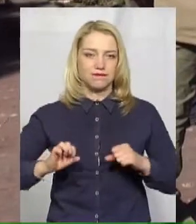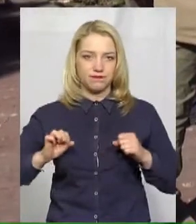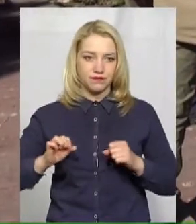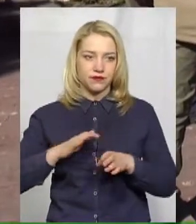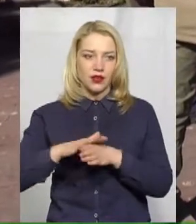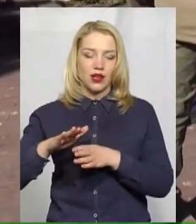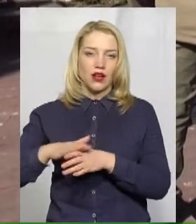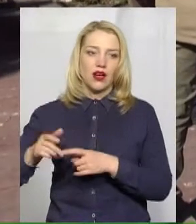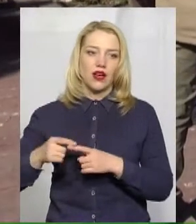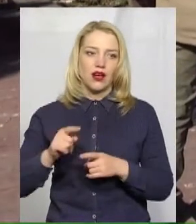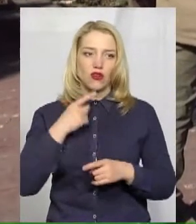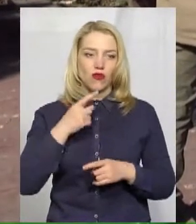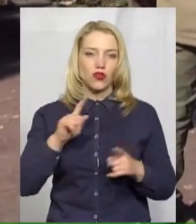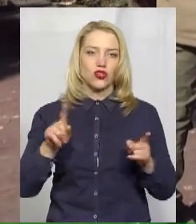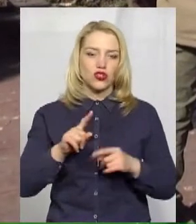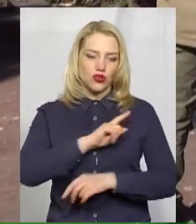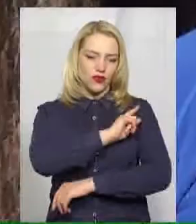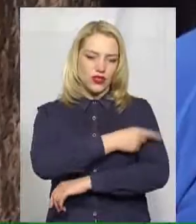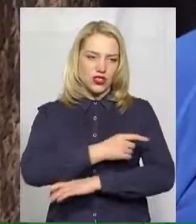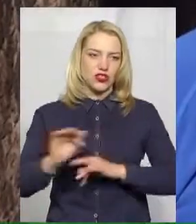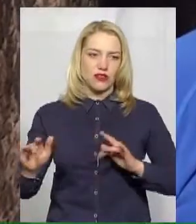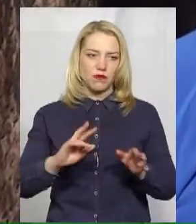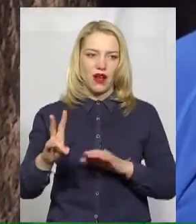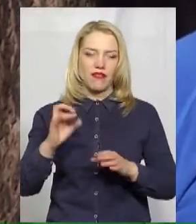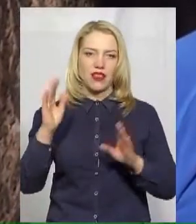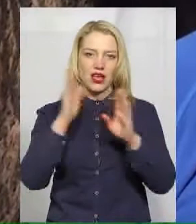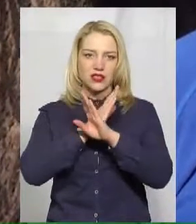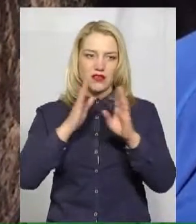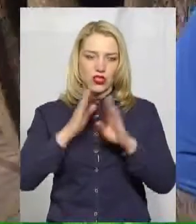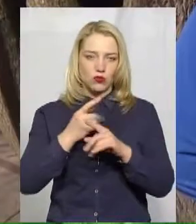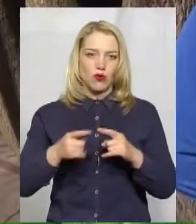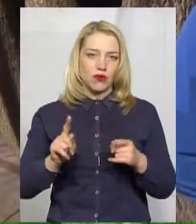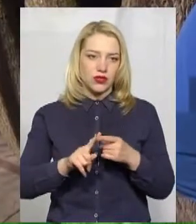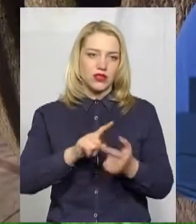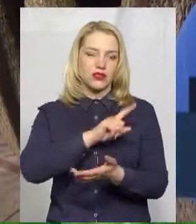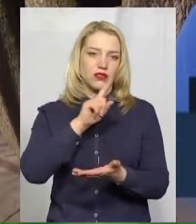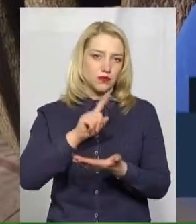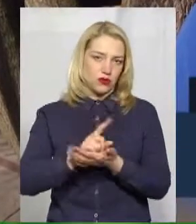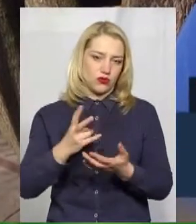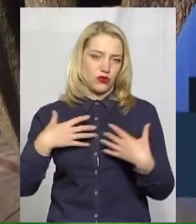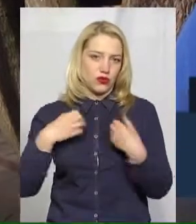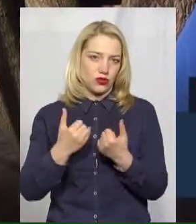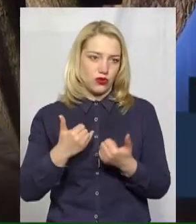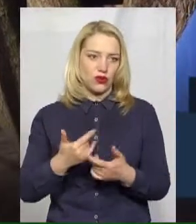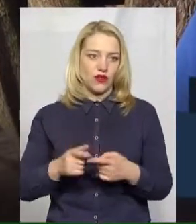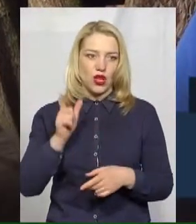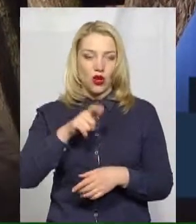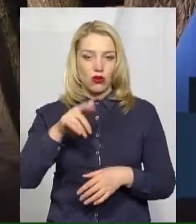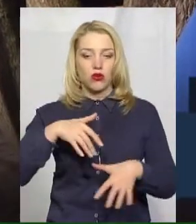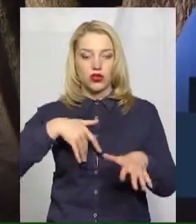проти карантину, але вважає, що фізичні вправи на свіжому повітрі сьогодні навпаки корисні для здоров'я. Люди ходили толпами,